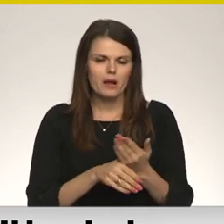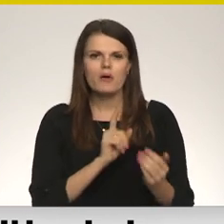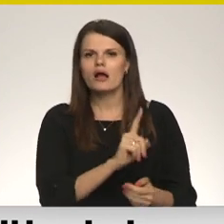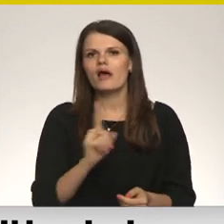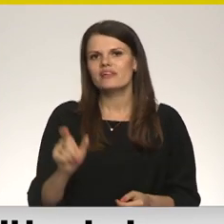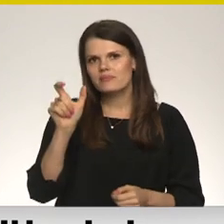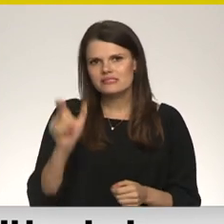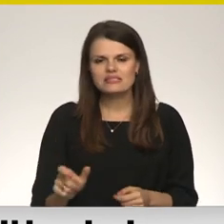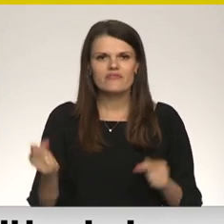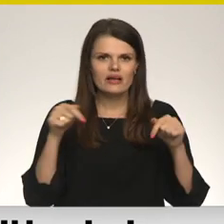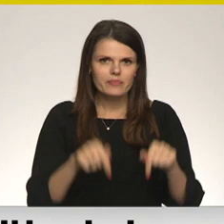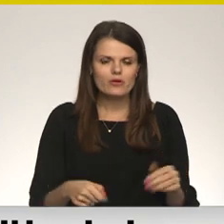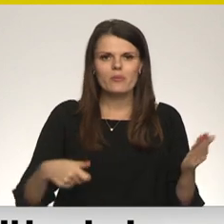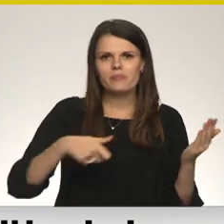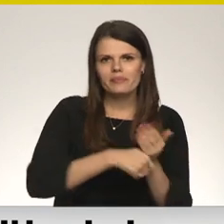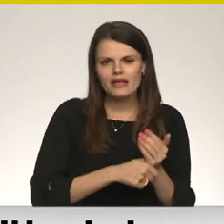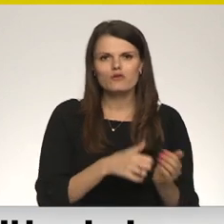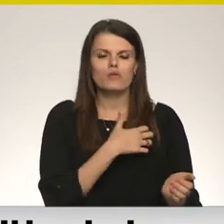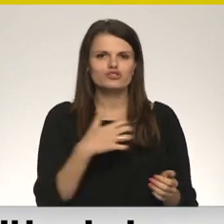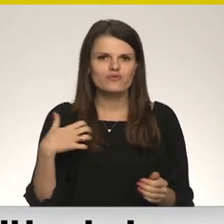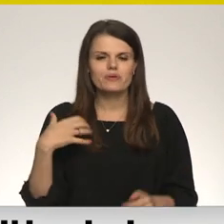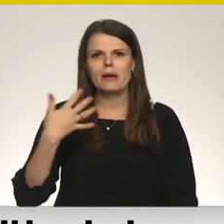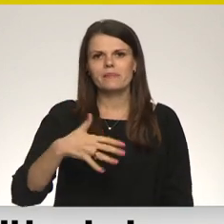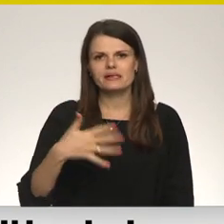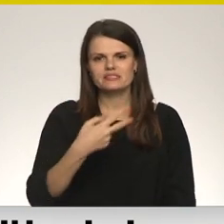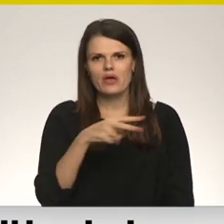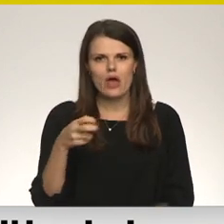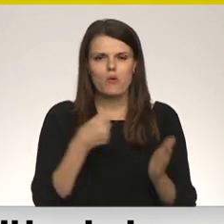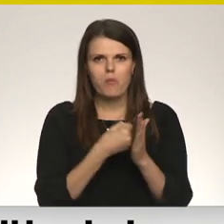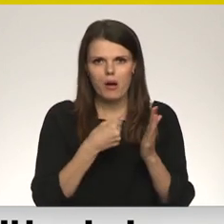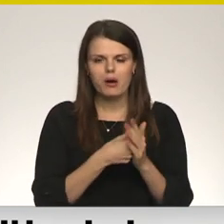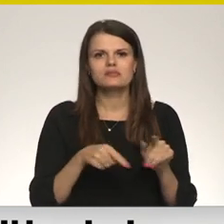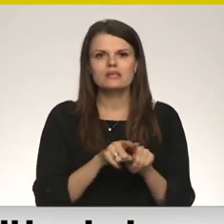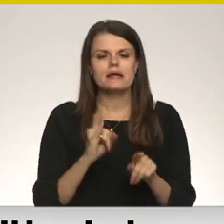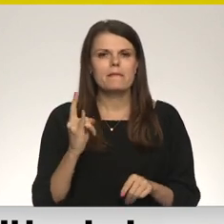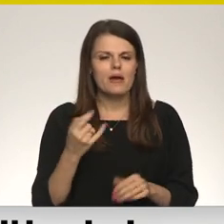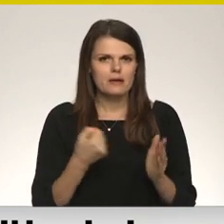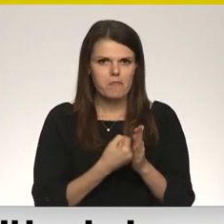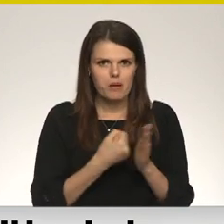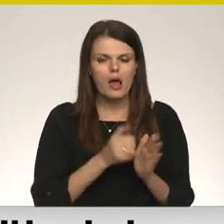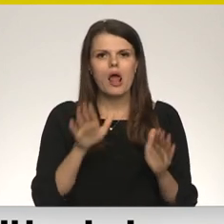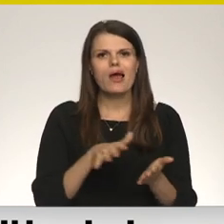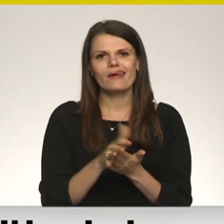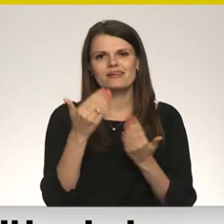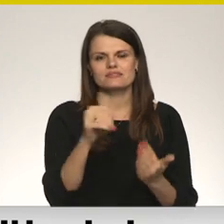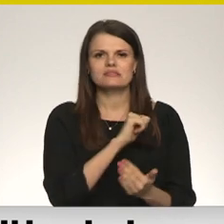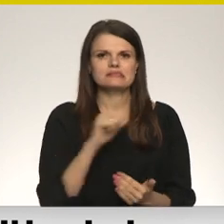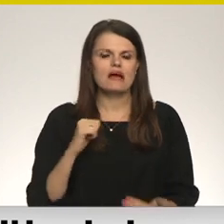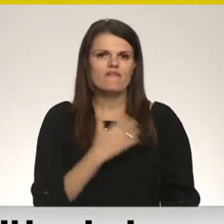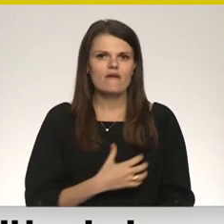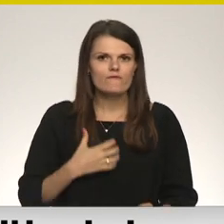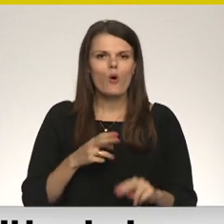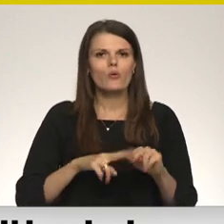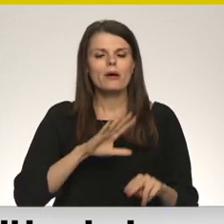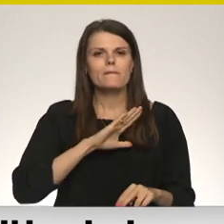Katram cilvēkam ierodoties, piereģistrēties pašvaldībā 50 eiro pabalsts arī bērniņam, lai izlieto pēc savām vajadzībām.